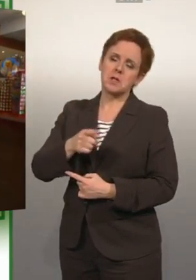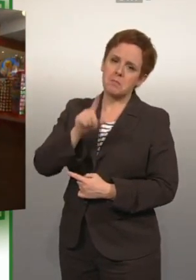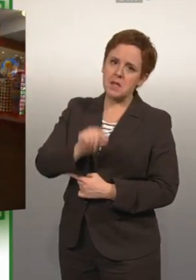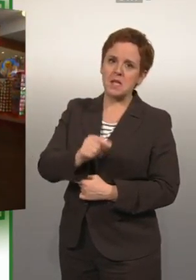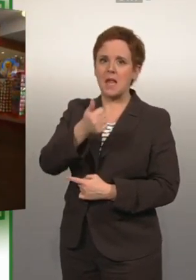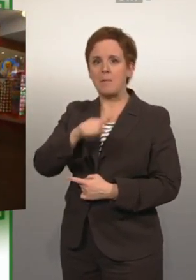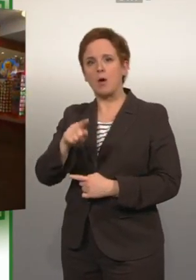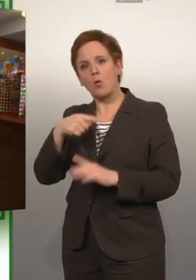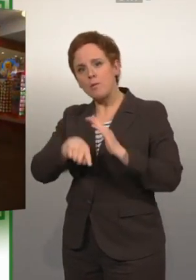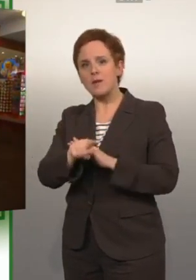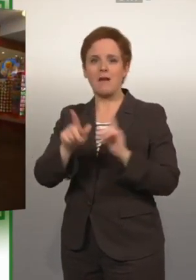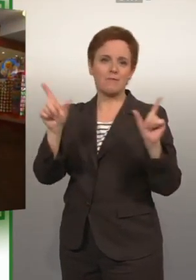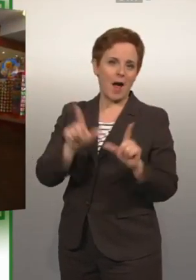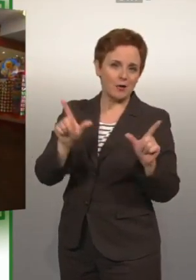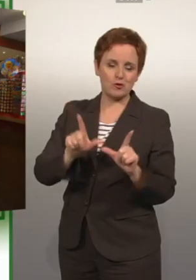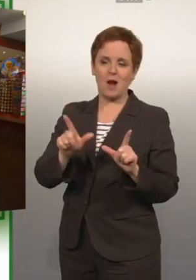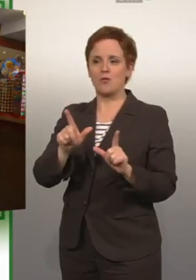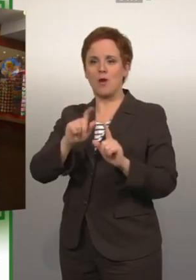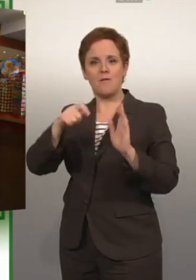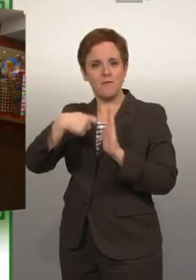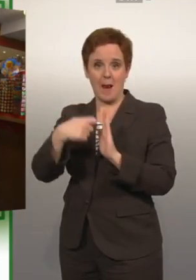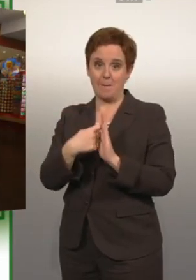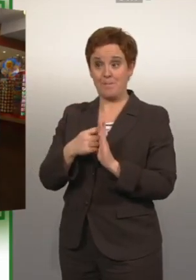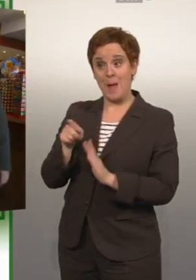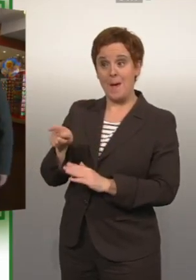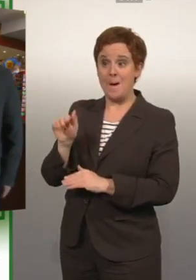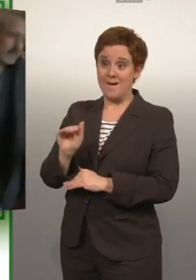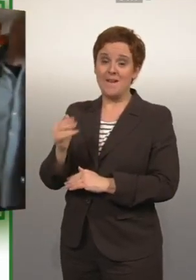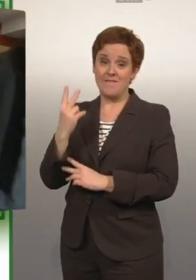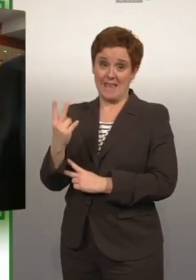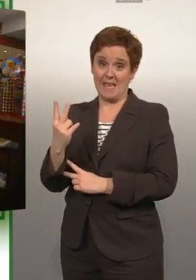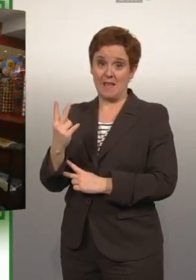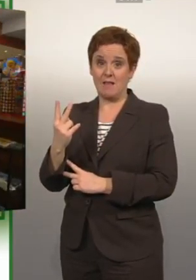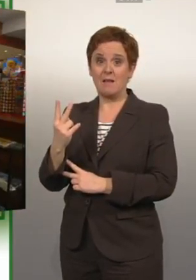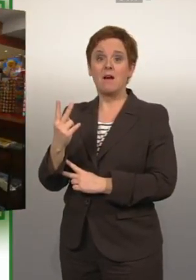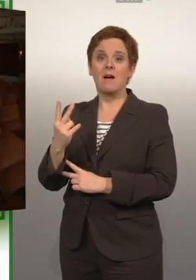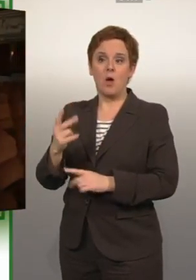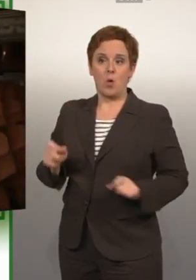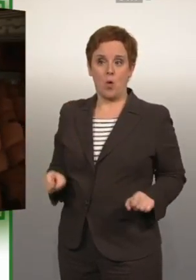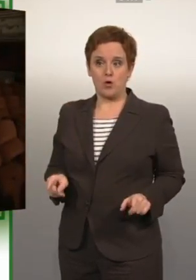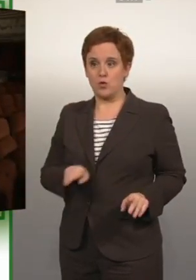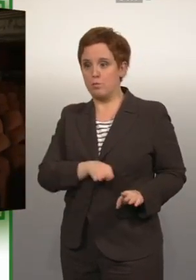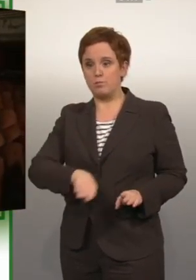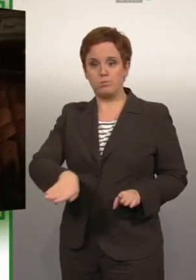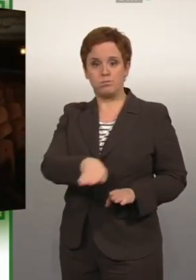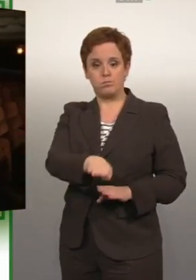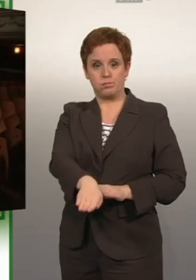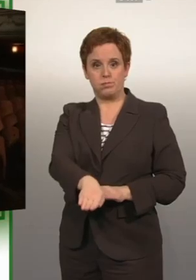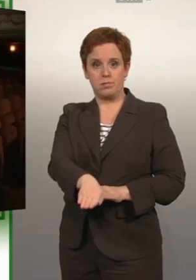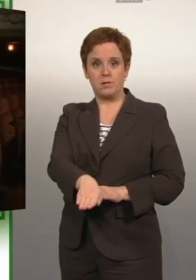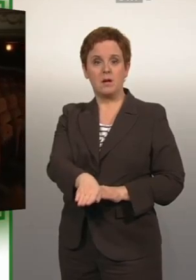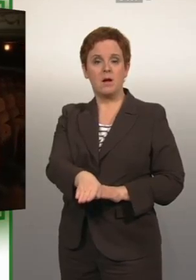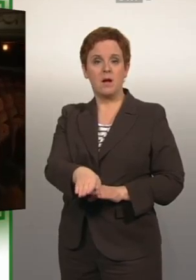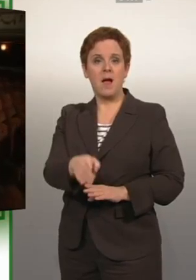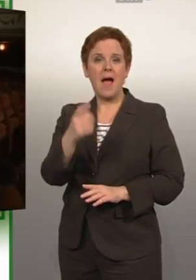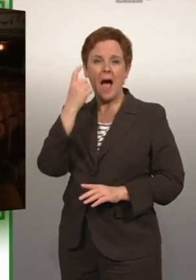sie zu Filmvorführungen oder Veranstaltungen hierher. Was für Markus wichtig ist, er kann mit dem Rollstuhl genau dort stehen bleiben, wo er